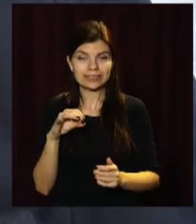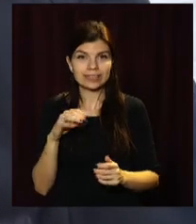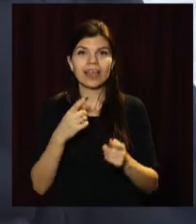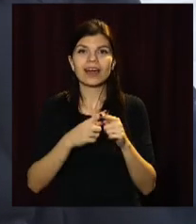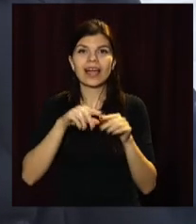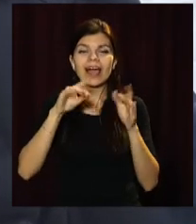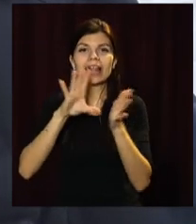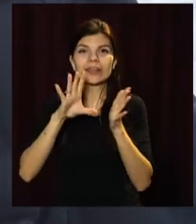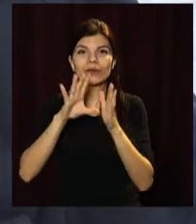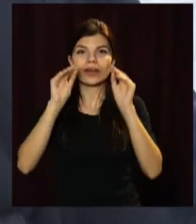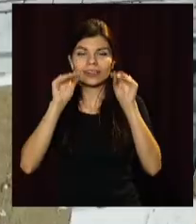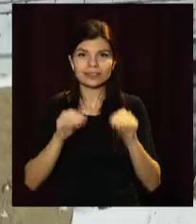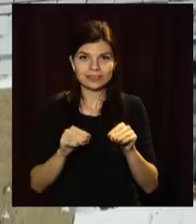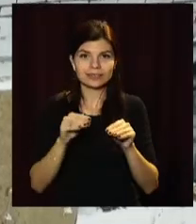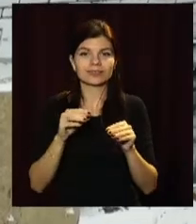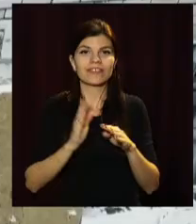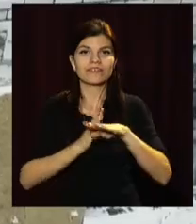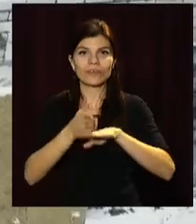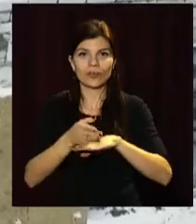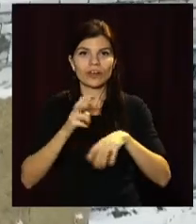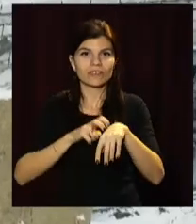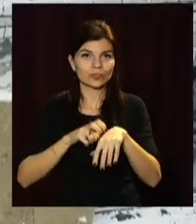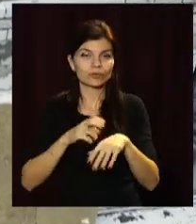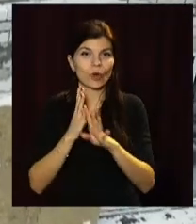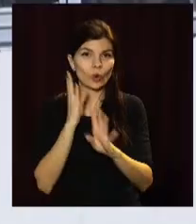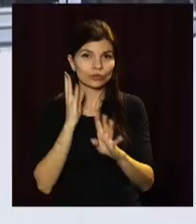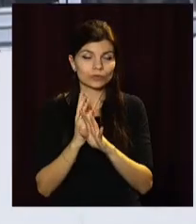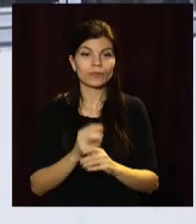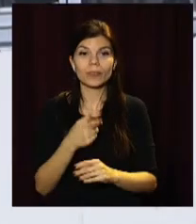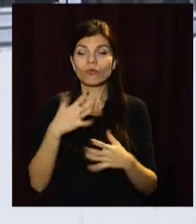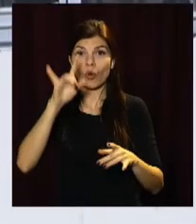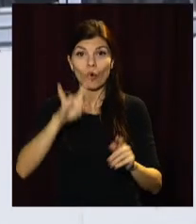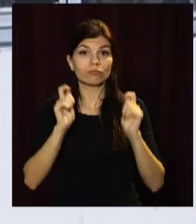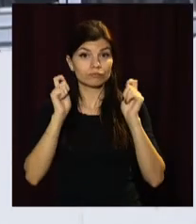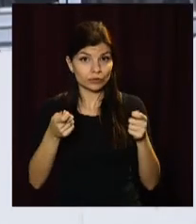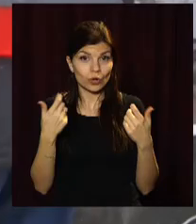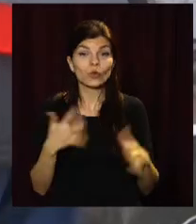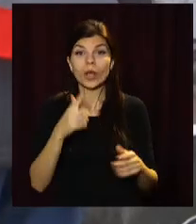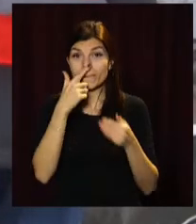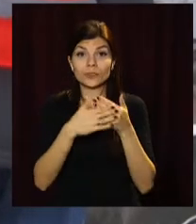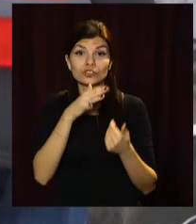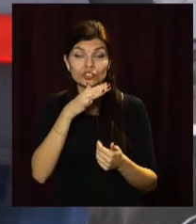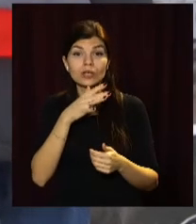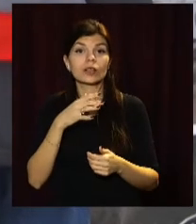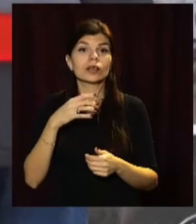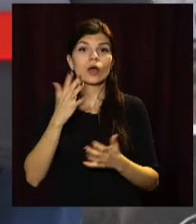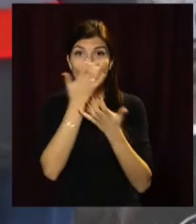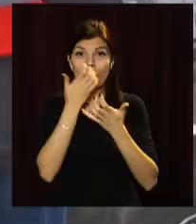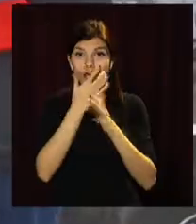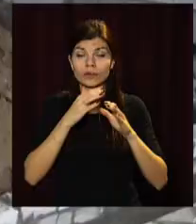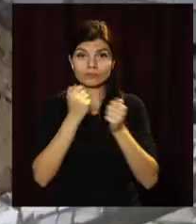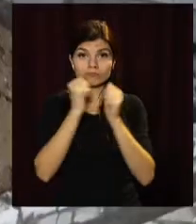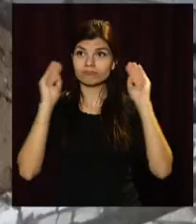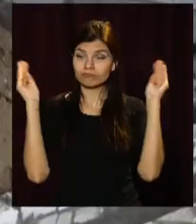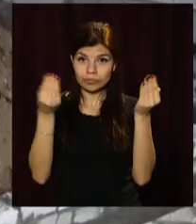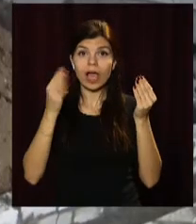будуть електронні рецепти. Уже звели стіни амбулаторії, встановили металопластикові вікна. Найближчим часом споруду утеплять та розпочнуть